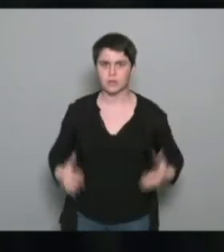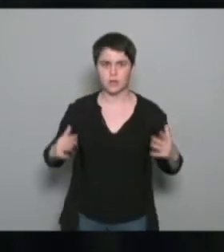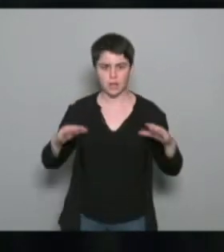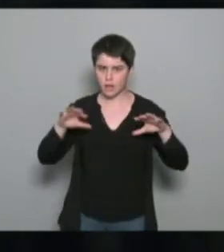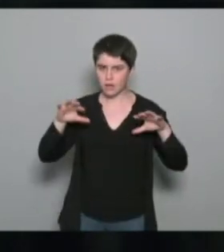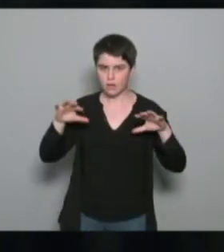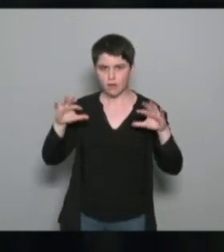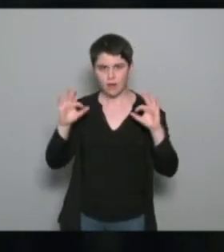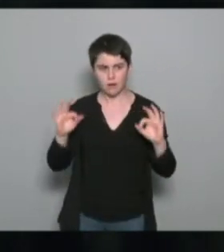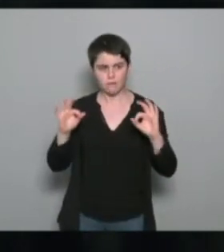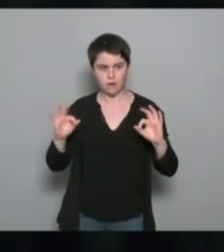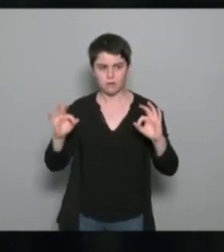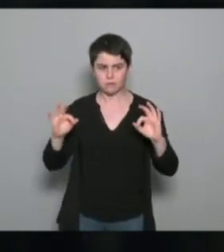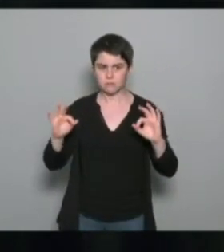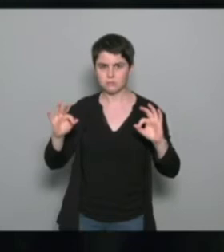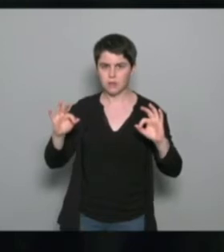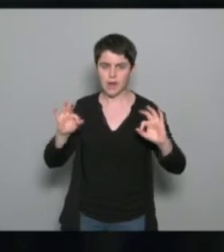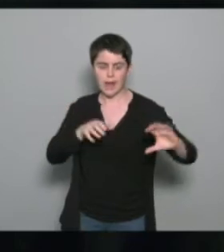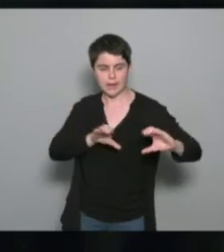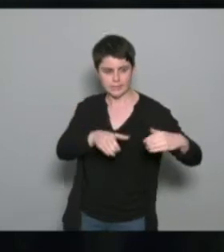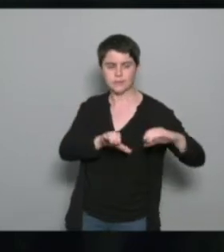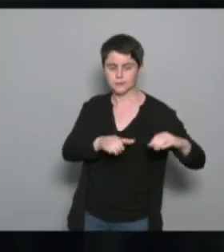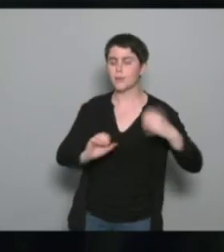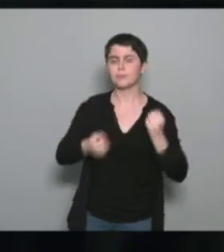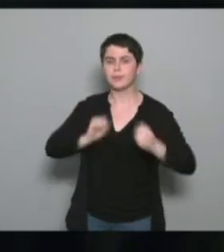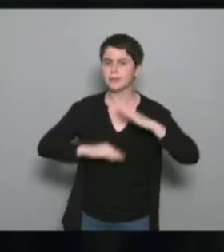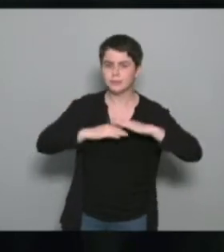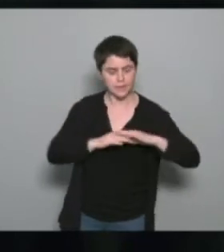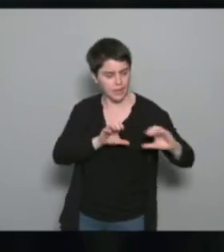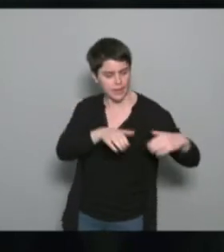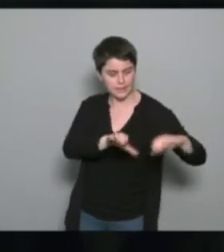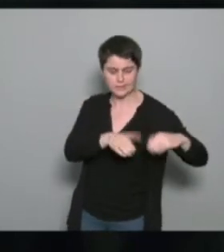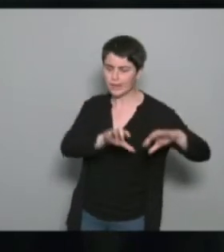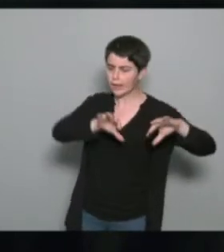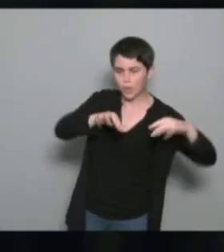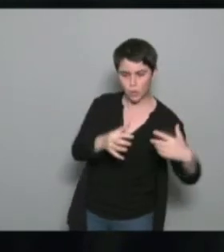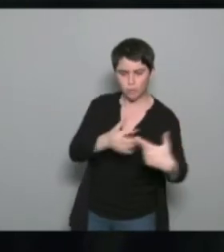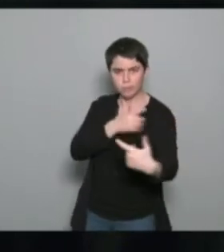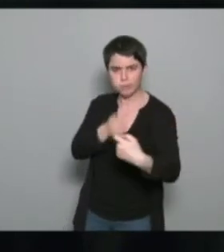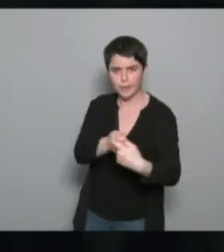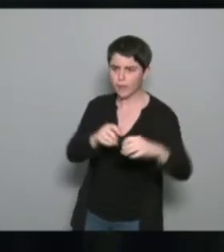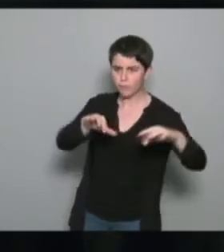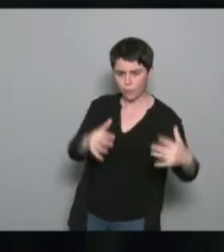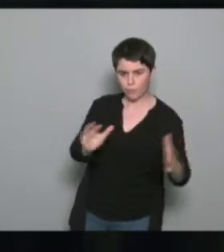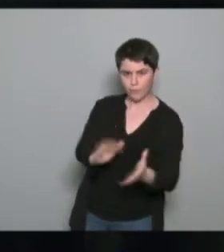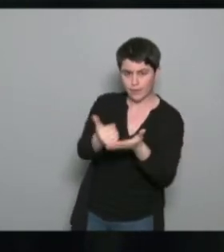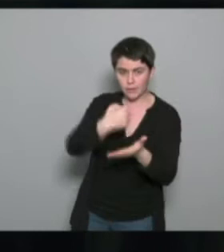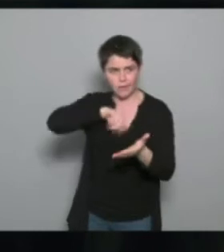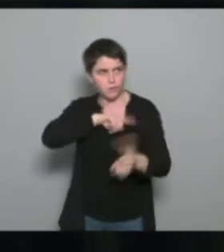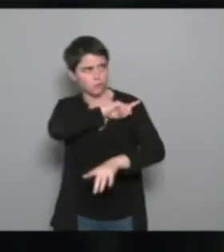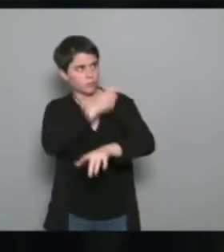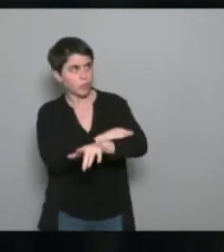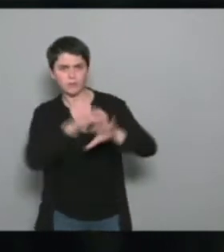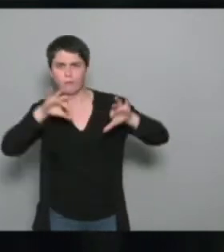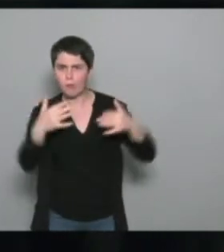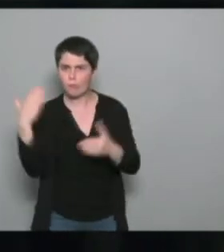sur le domaine de la kinésithérapie et comment, derrière, on pouvait être complémentaires, nous, sur le volet sportif. Donc,